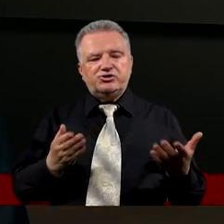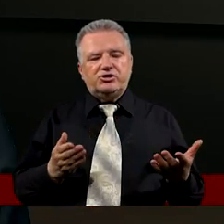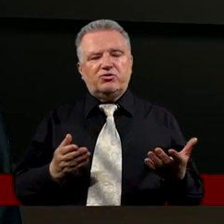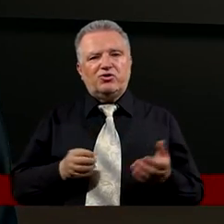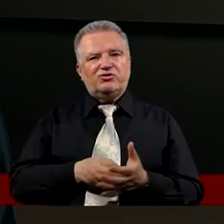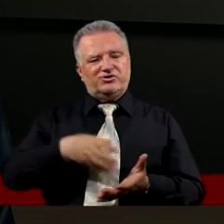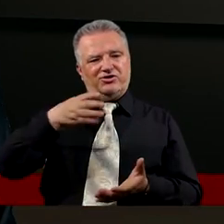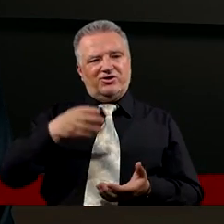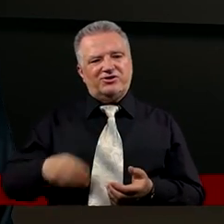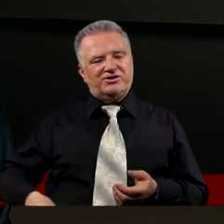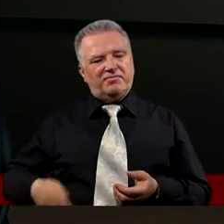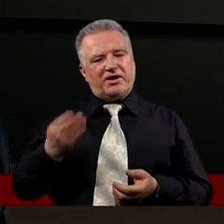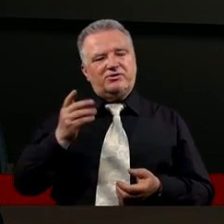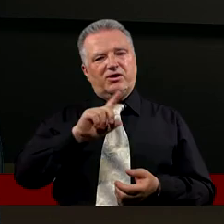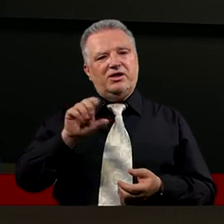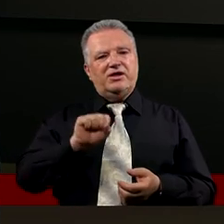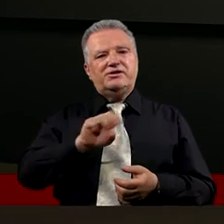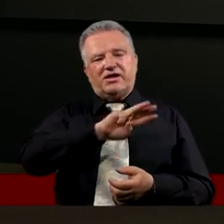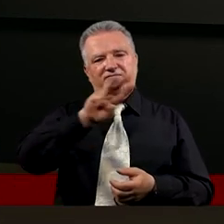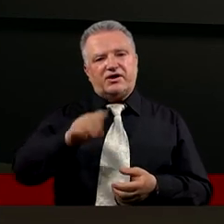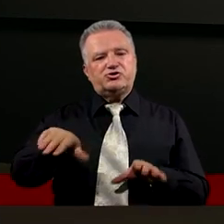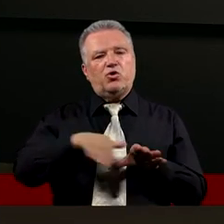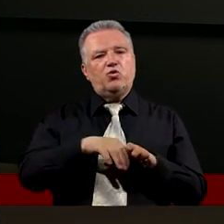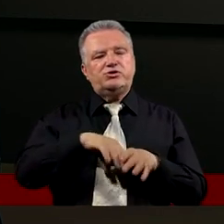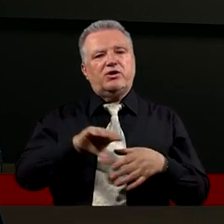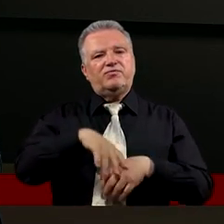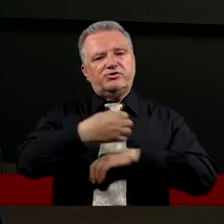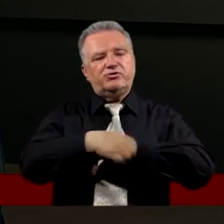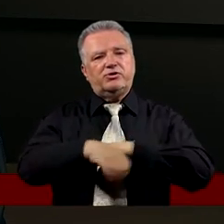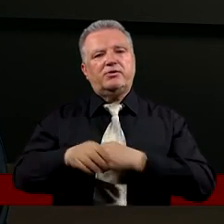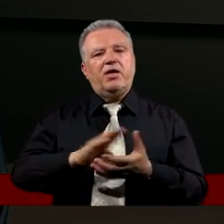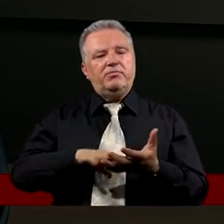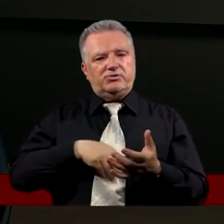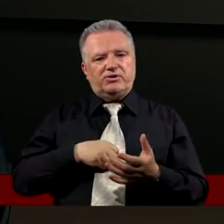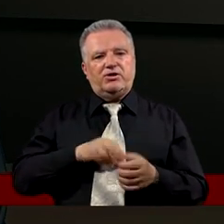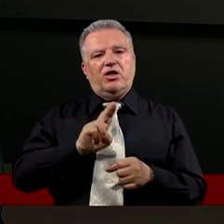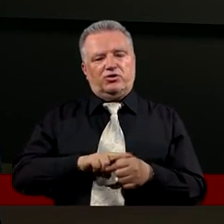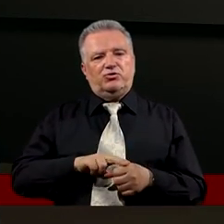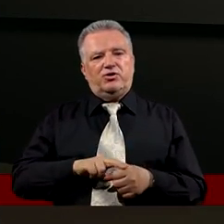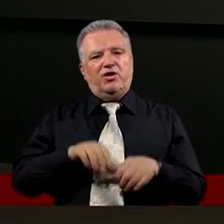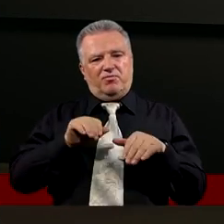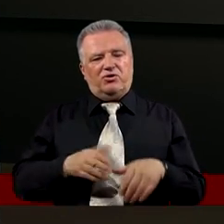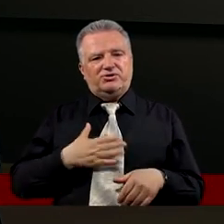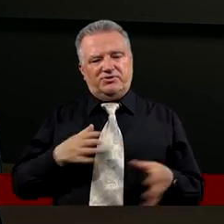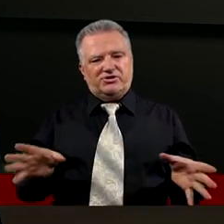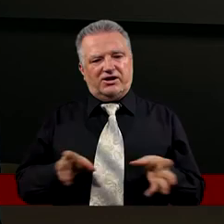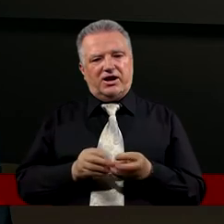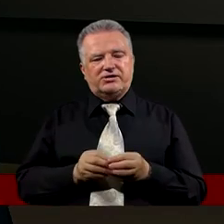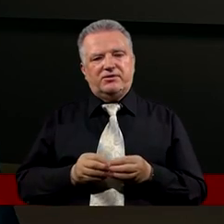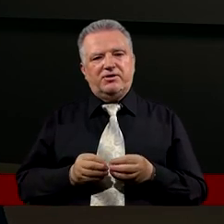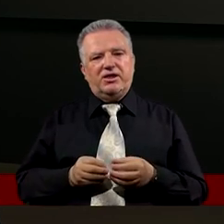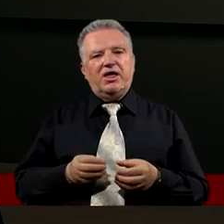Dziękując drodzy Państwo Za Wasz udział Również Studium Pisma Świętego Które mogliśmy Przeżywać tutaj razem